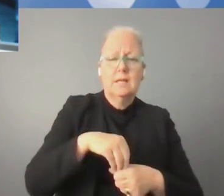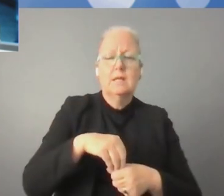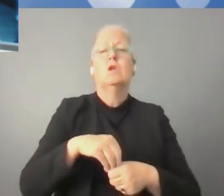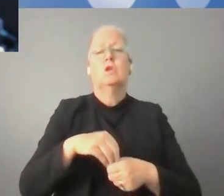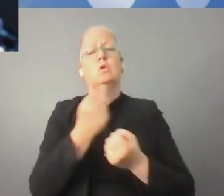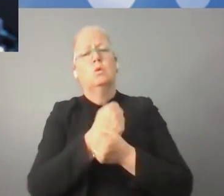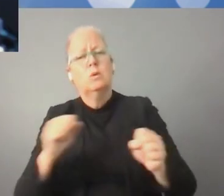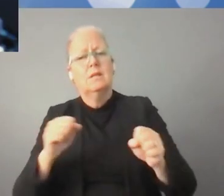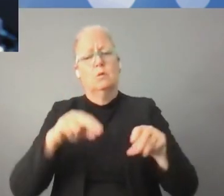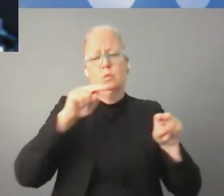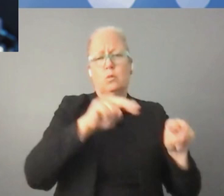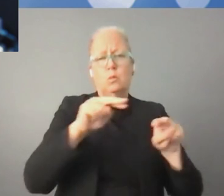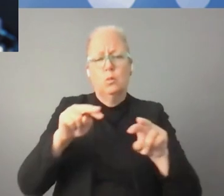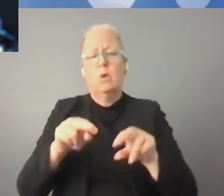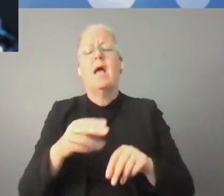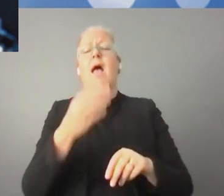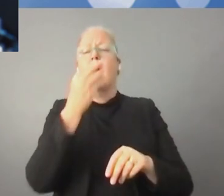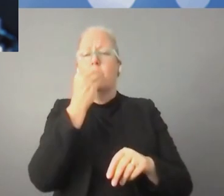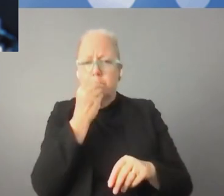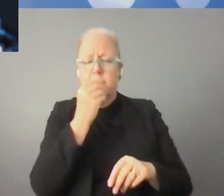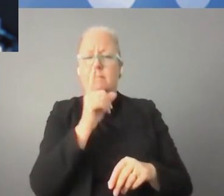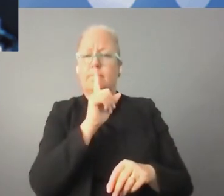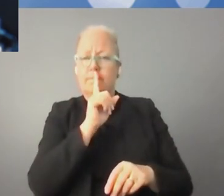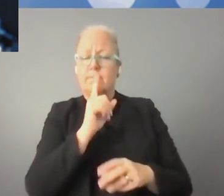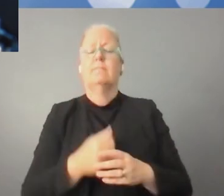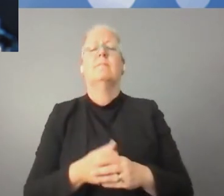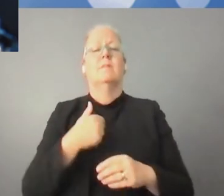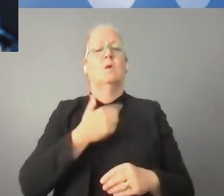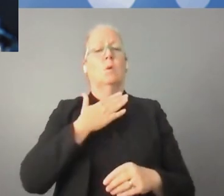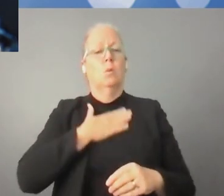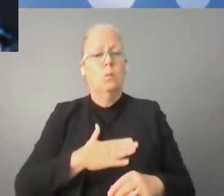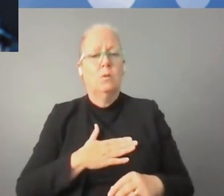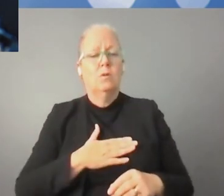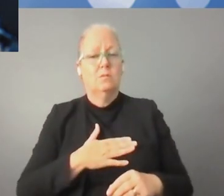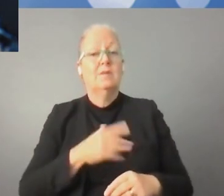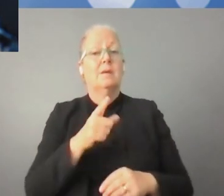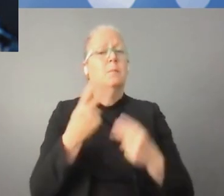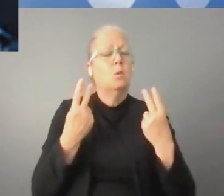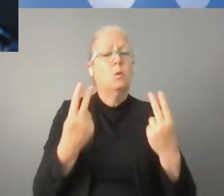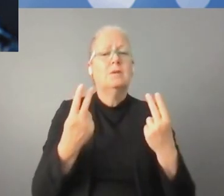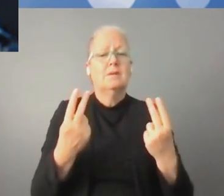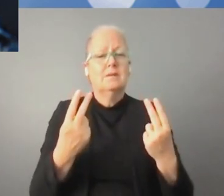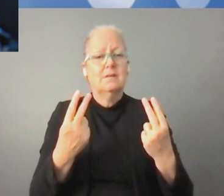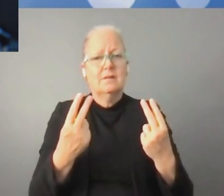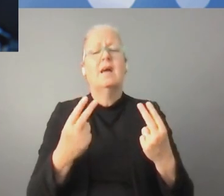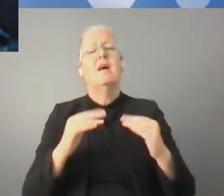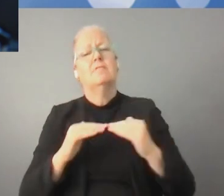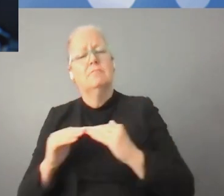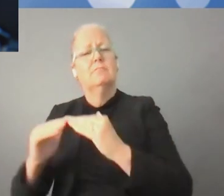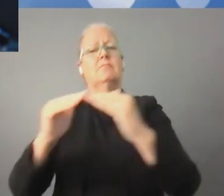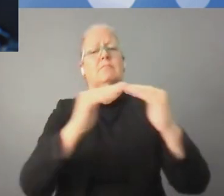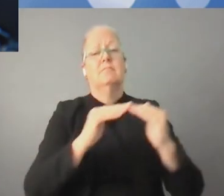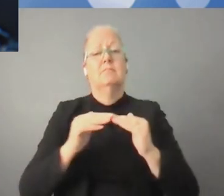والمستقية وعدم الإقصاء الاجتماعي والسرية. وتشير أيضا إلى